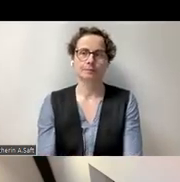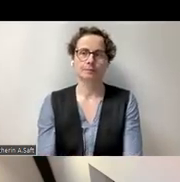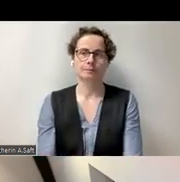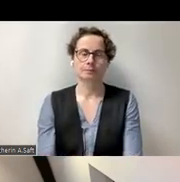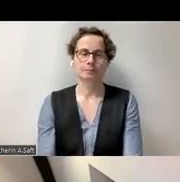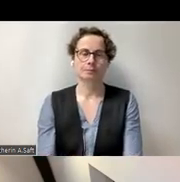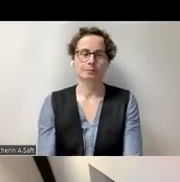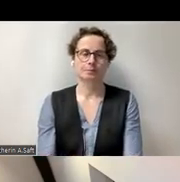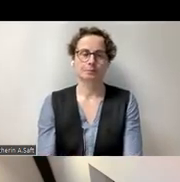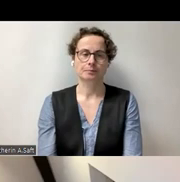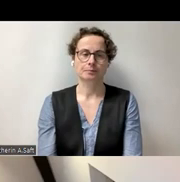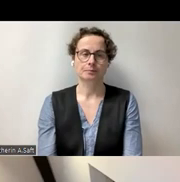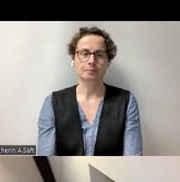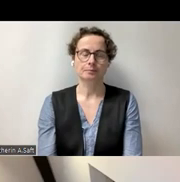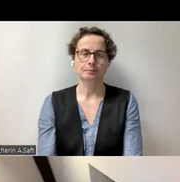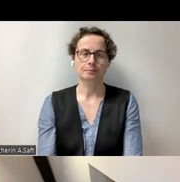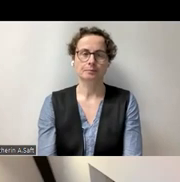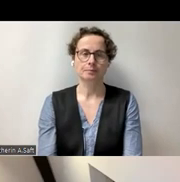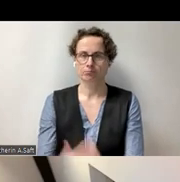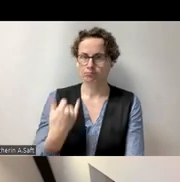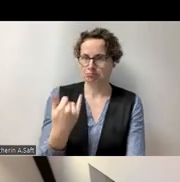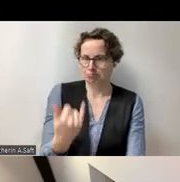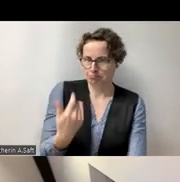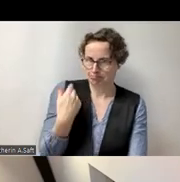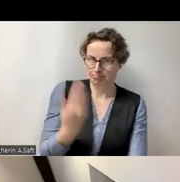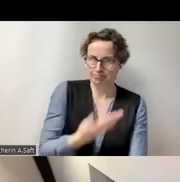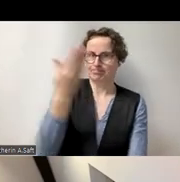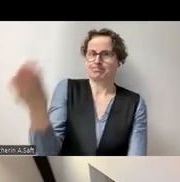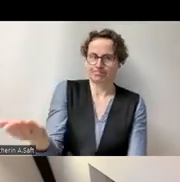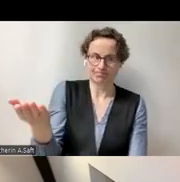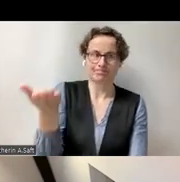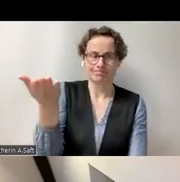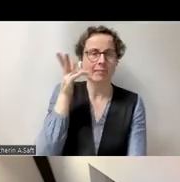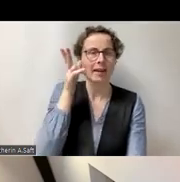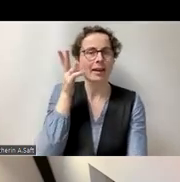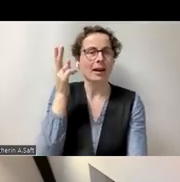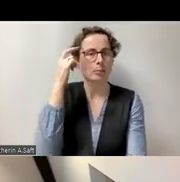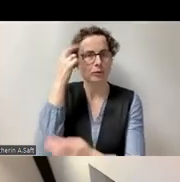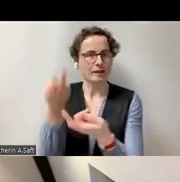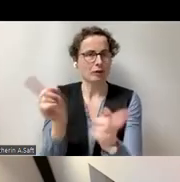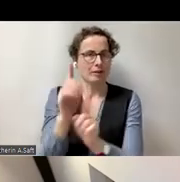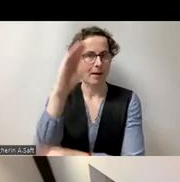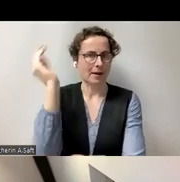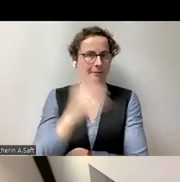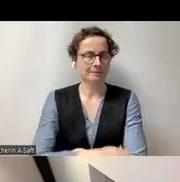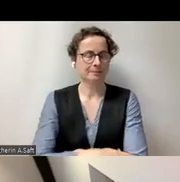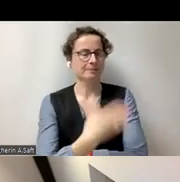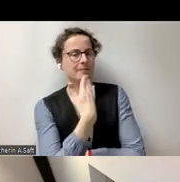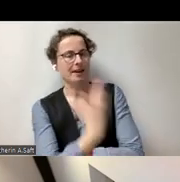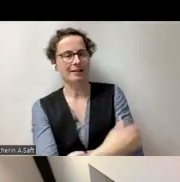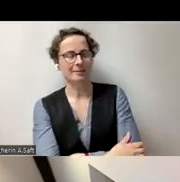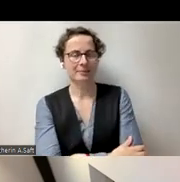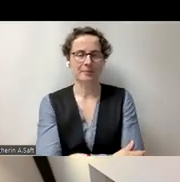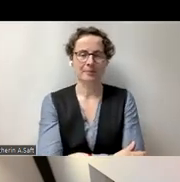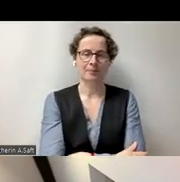Ich denke, ich kann jetzt an dich, Gottfried, übergeben. Ja, danke, Jecha. Ja, sehr gerne.